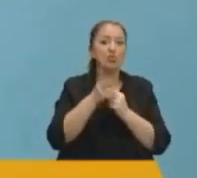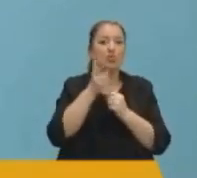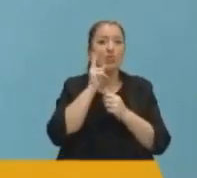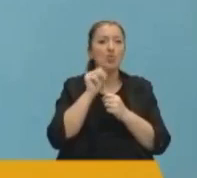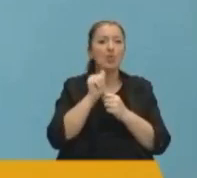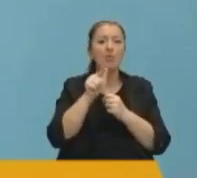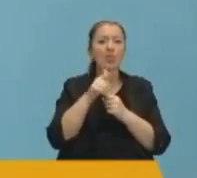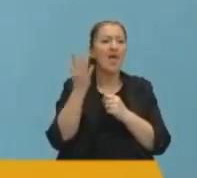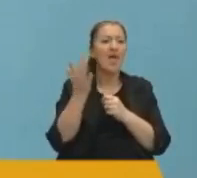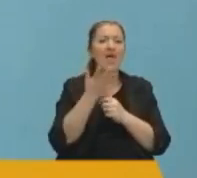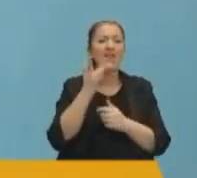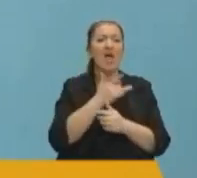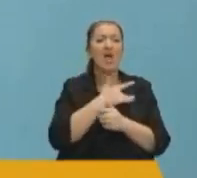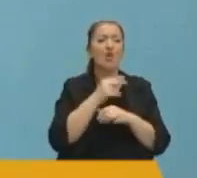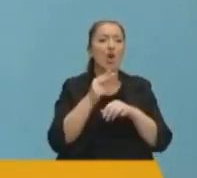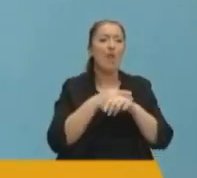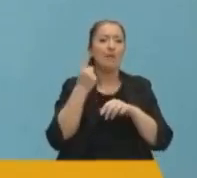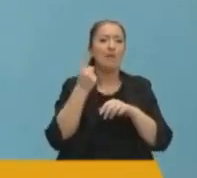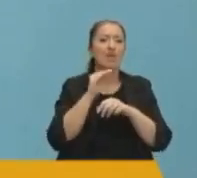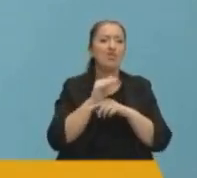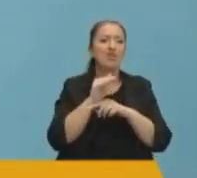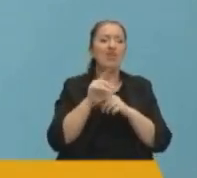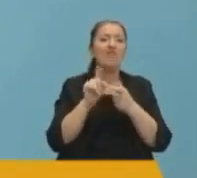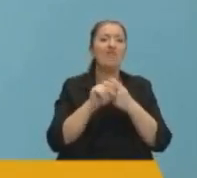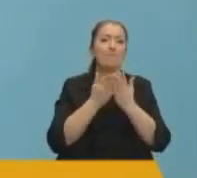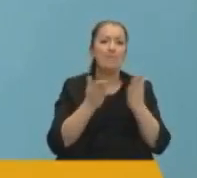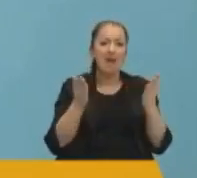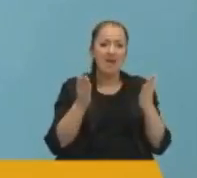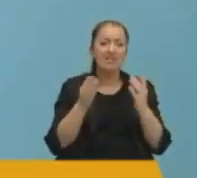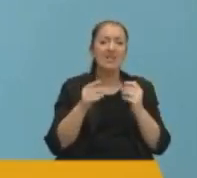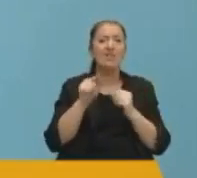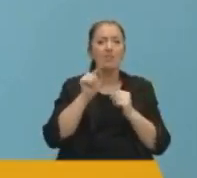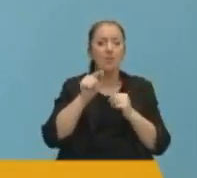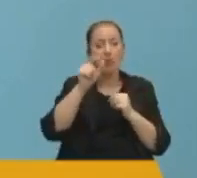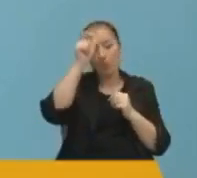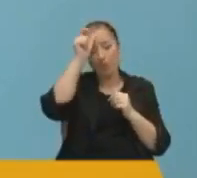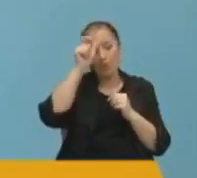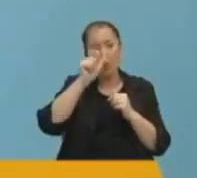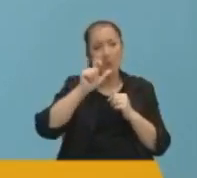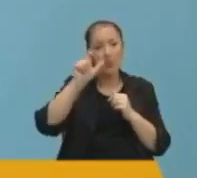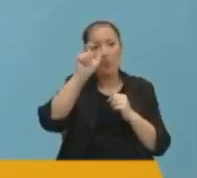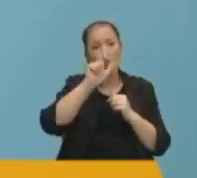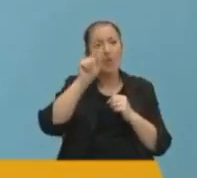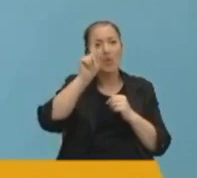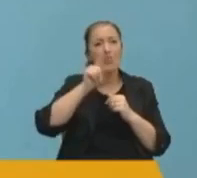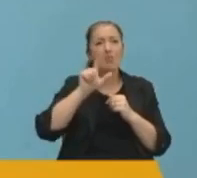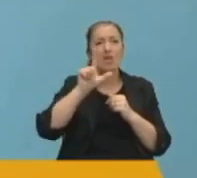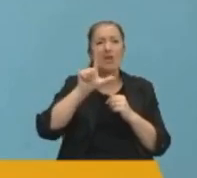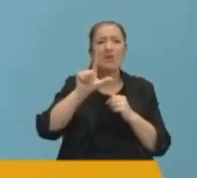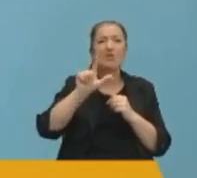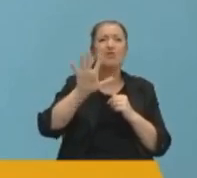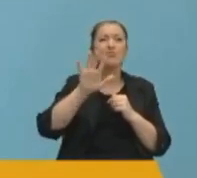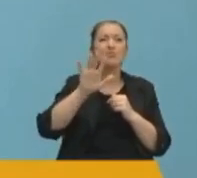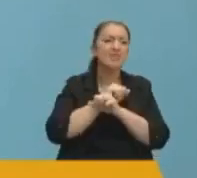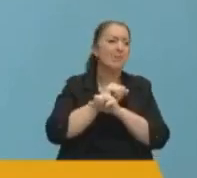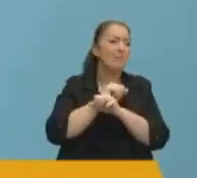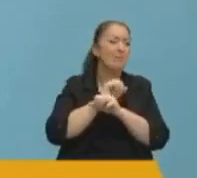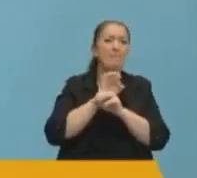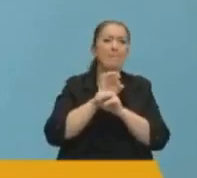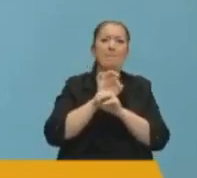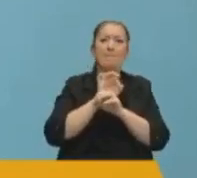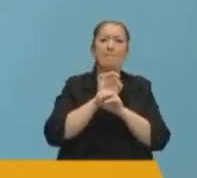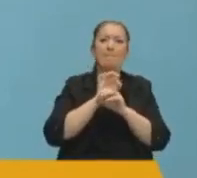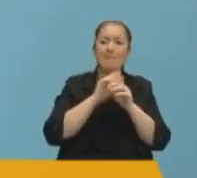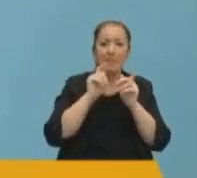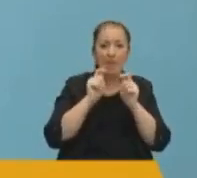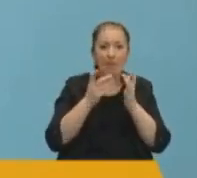bunun en acı örneklerinden birini yaşadık ve maalesef bu vaka, ülke gündemini lüzumsuz ve gereksiz yere uzun süre meşgul etti. Üzülerek